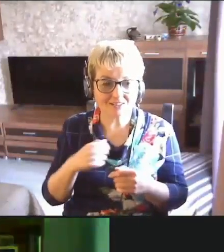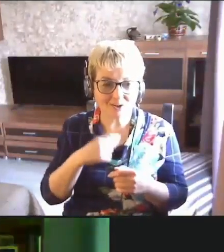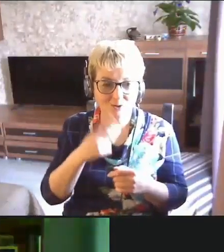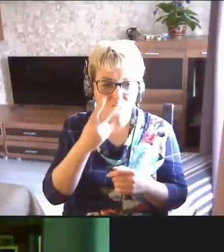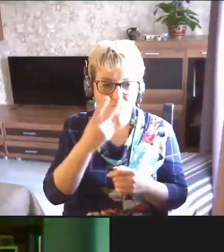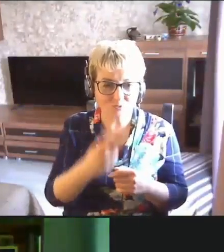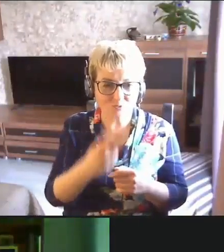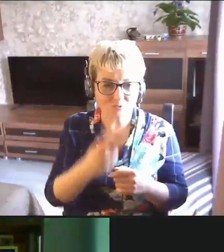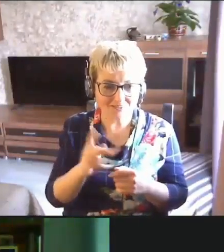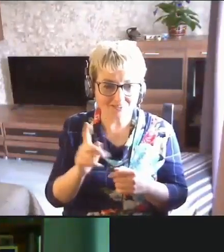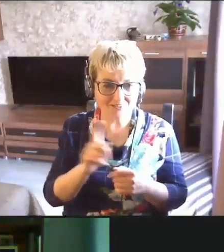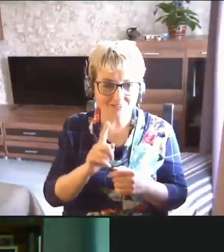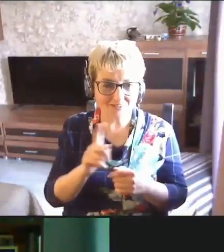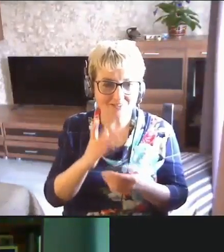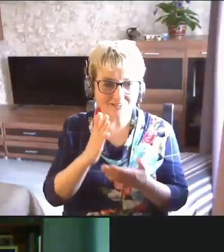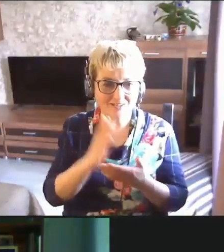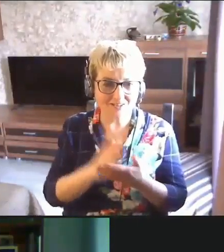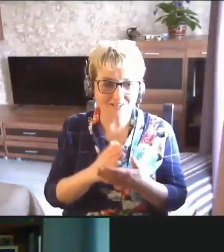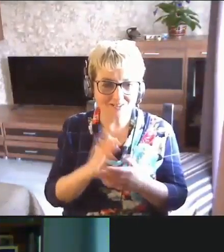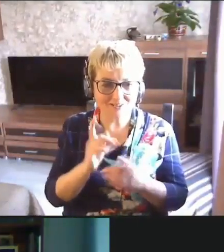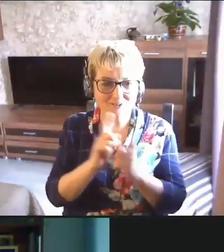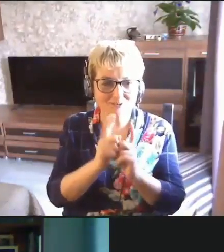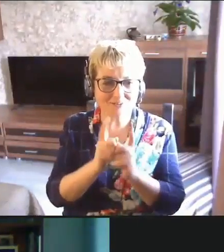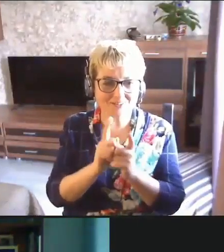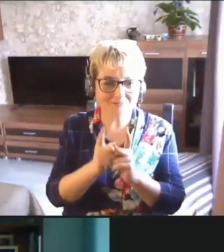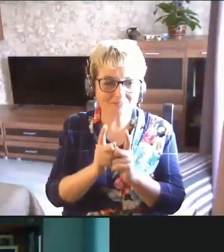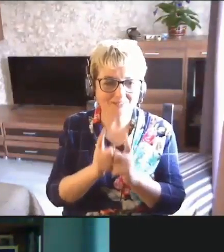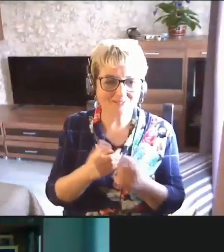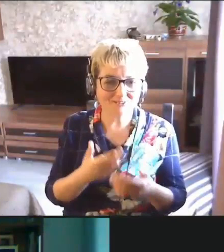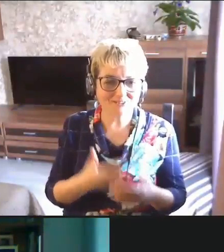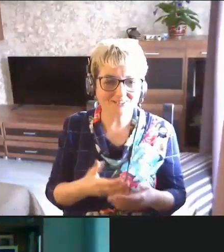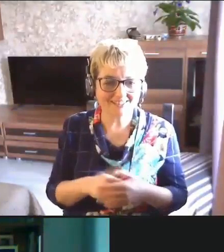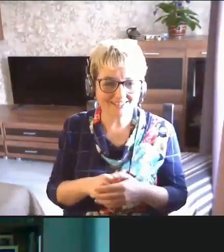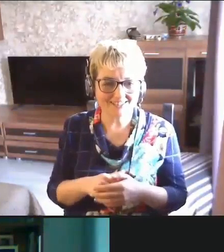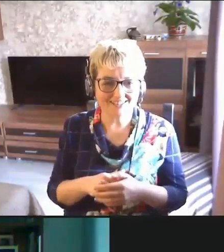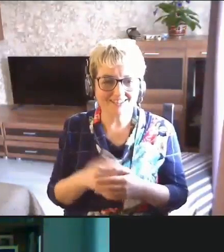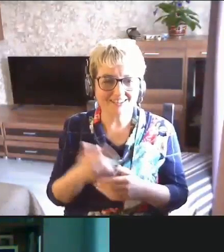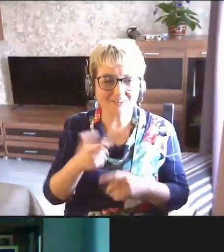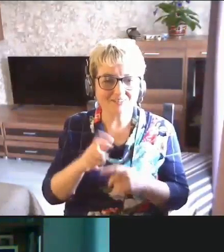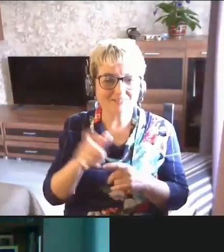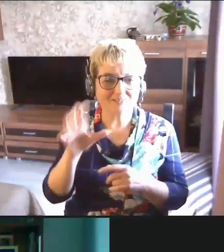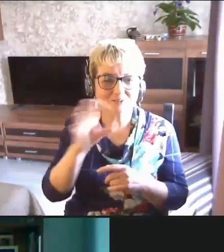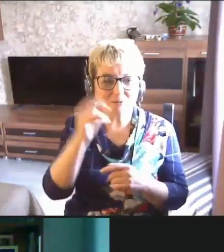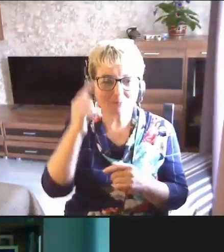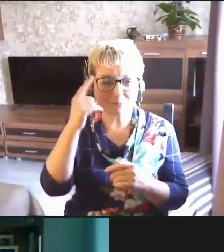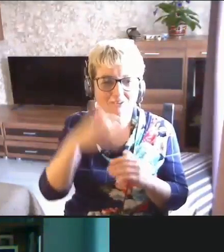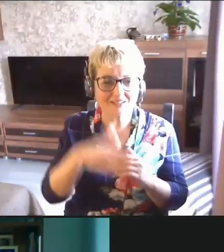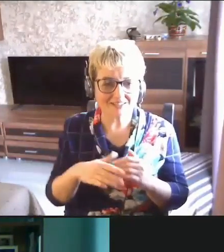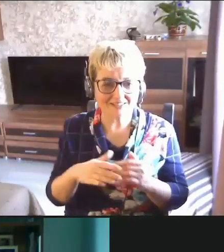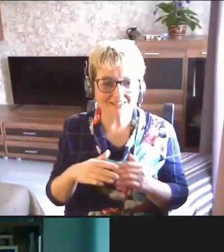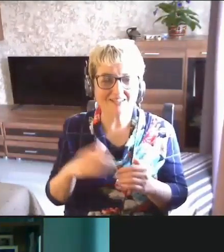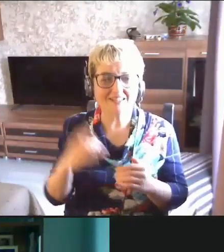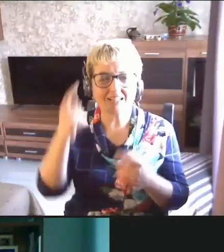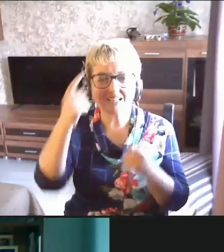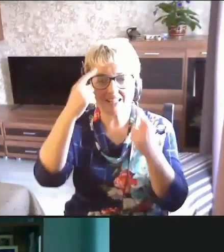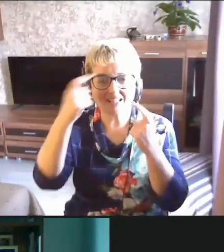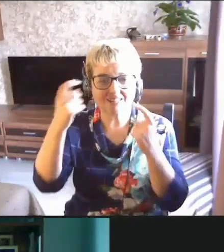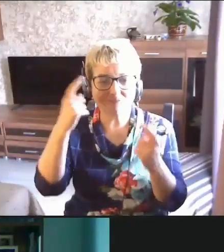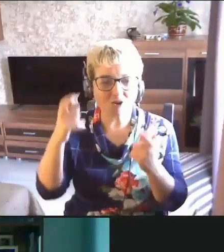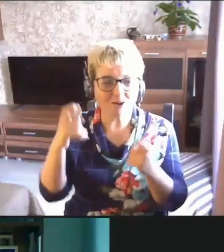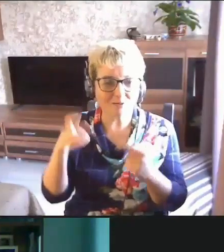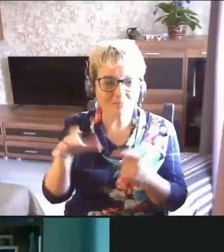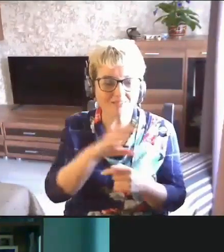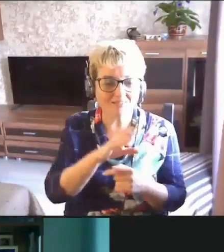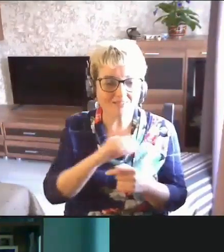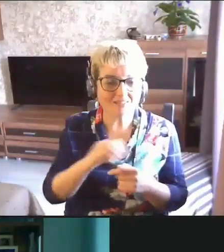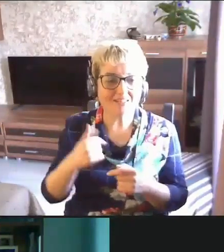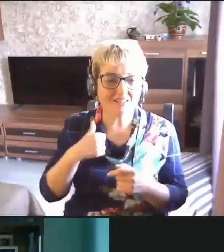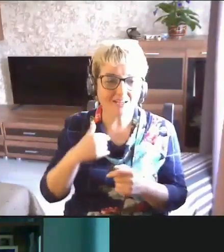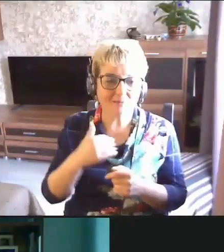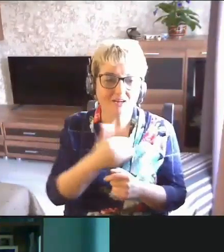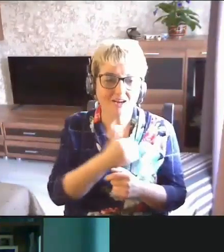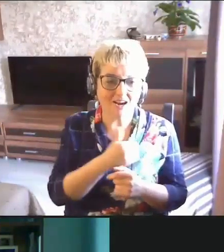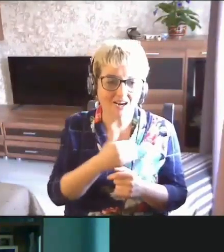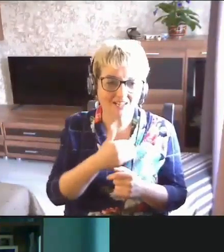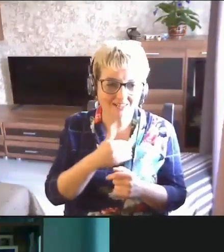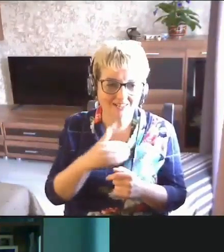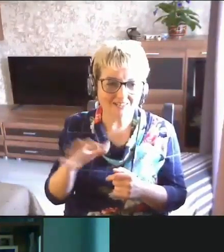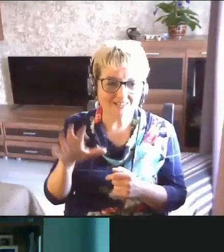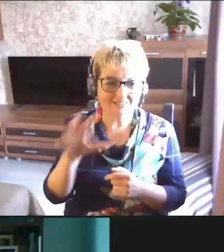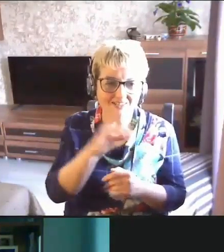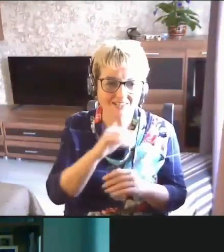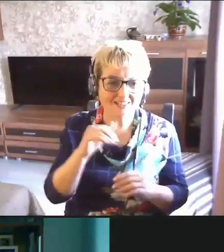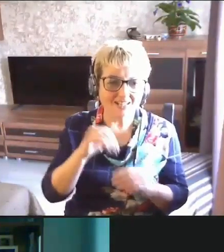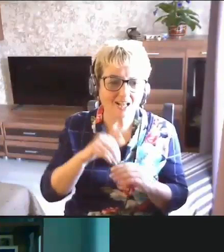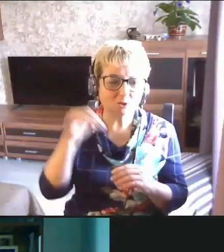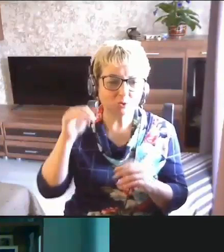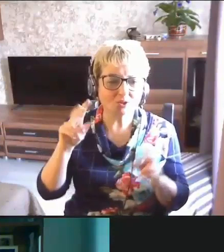по наличию Сордо-Переводчика. Очень все понятно, все информировано. Я бы хотел сейчас затронуть тему,